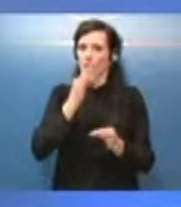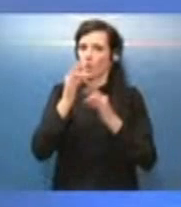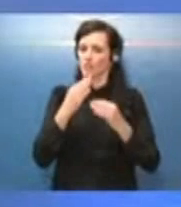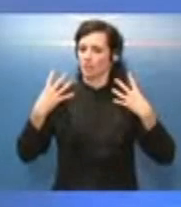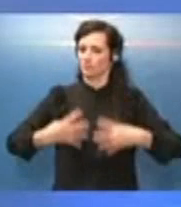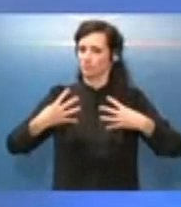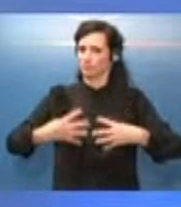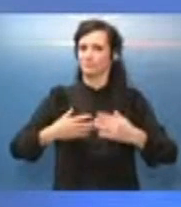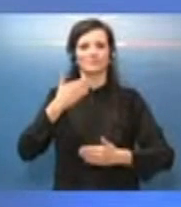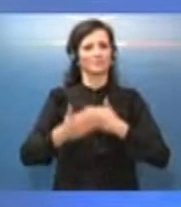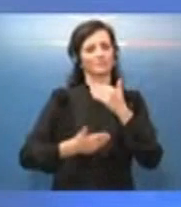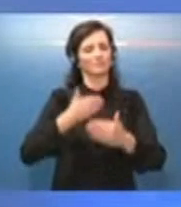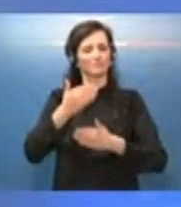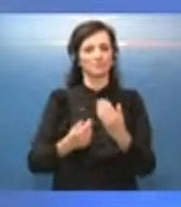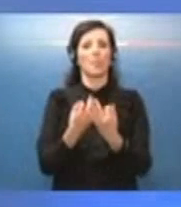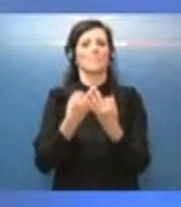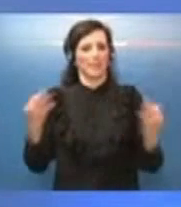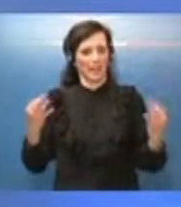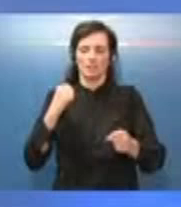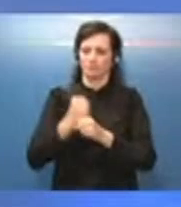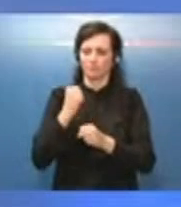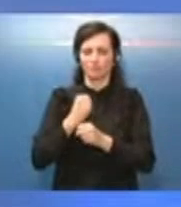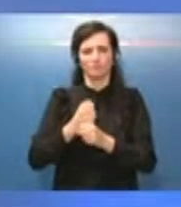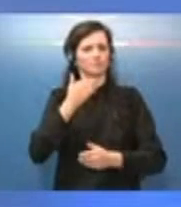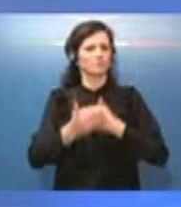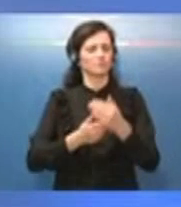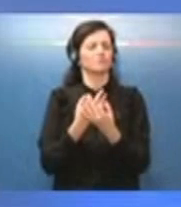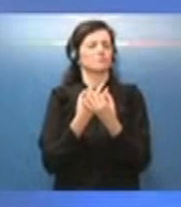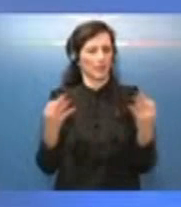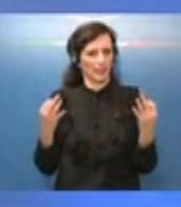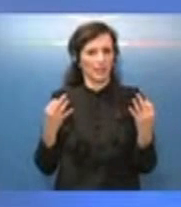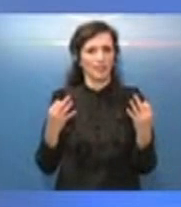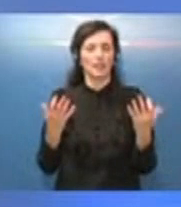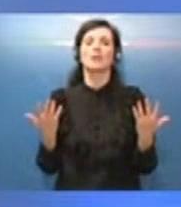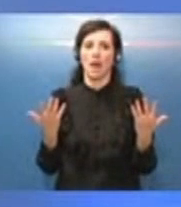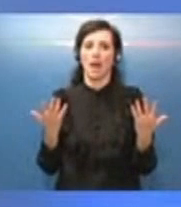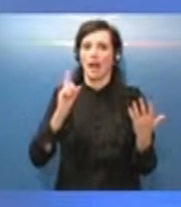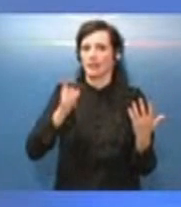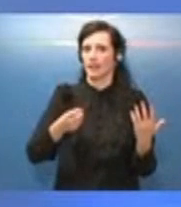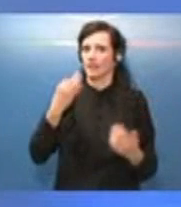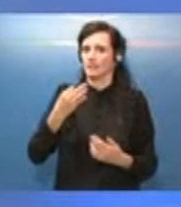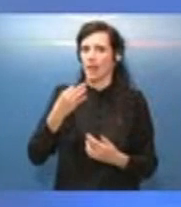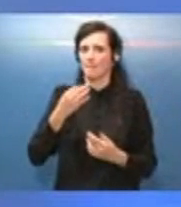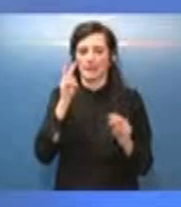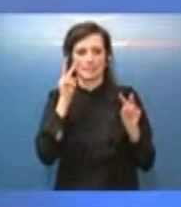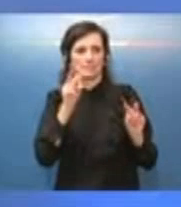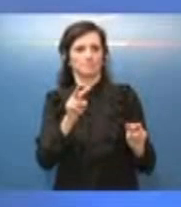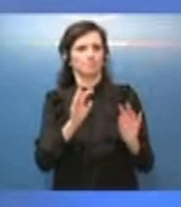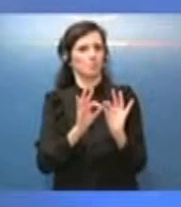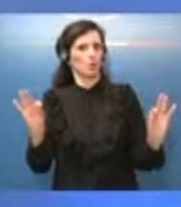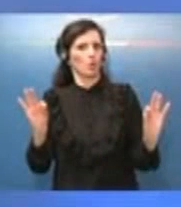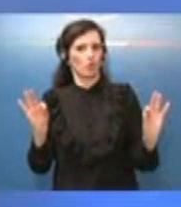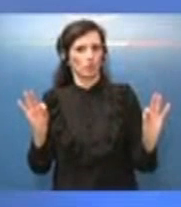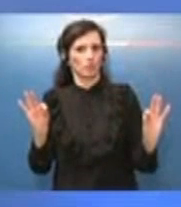andando avanti sta andando avanti bene bisogna però essere molto come dire vigili perché insomma questa è un